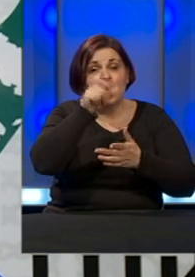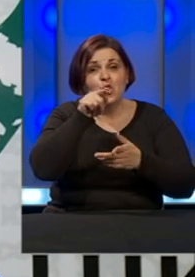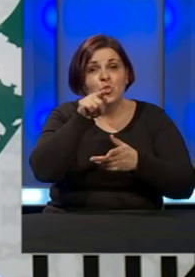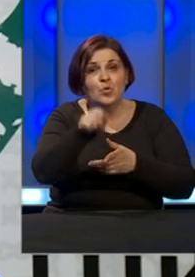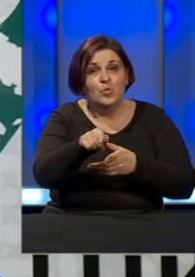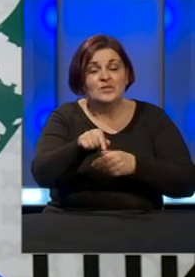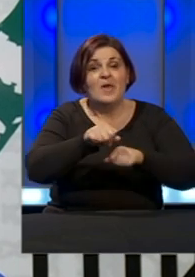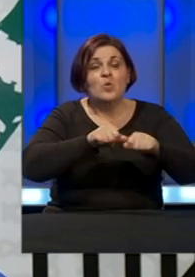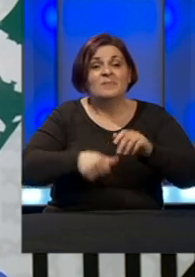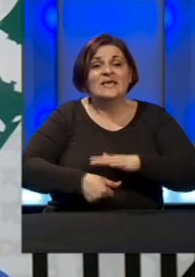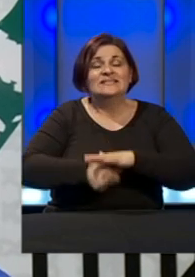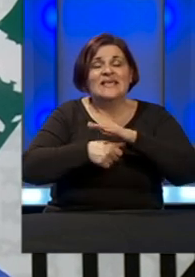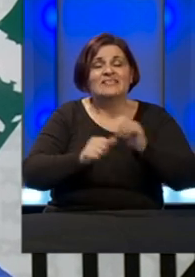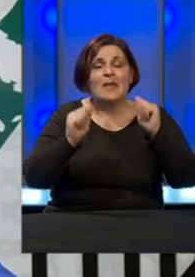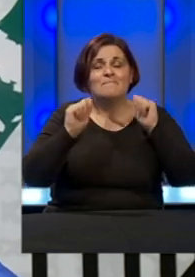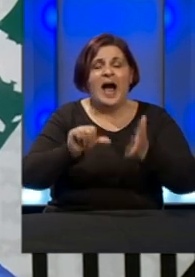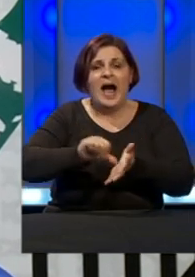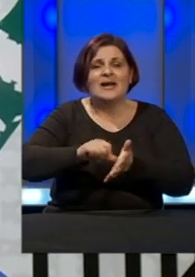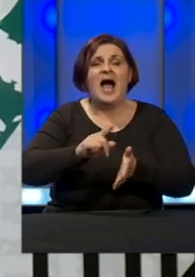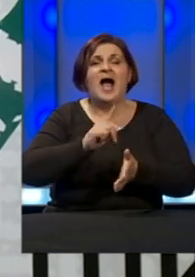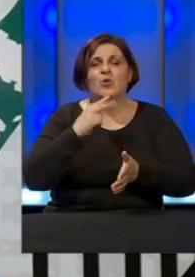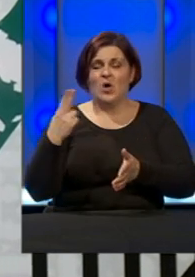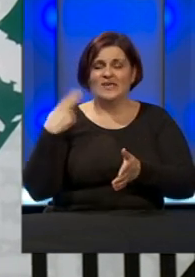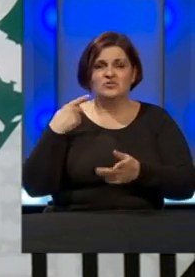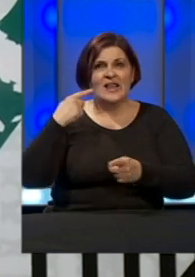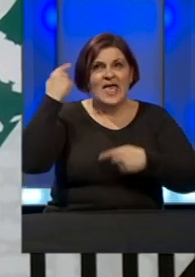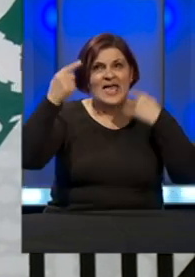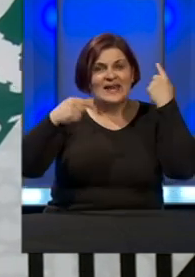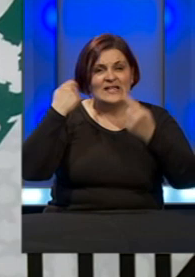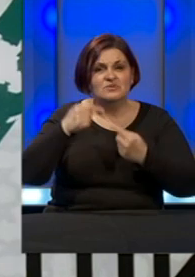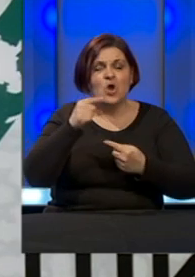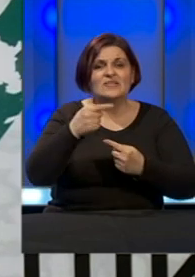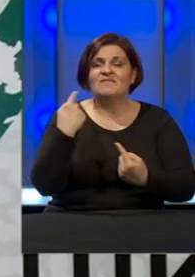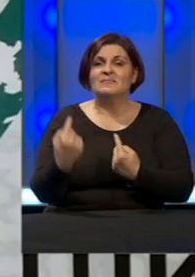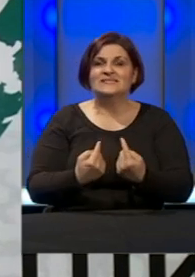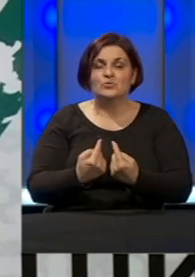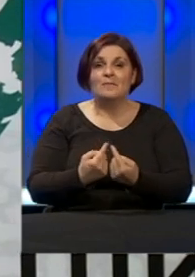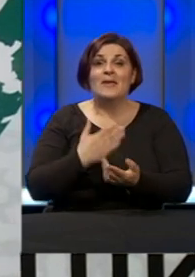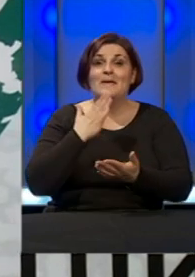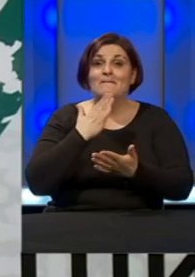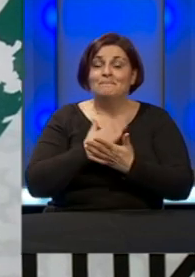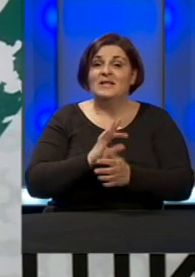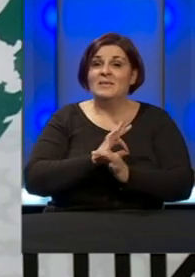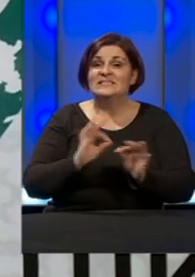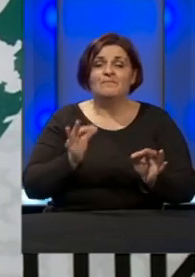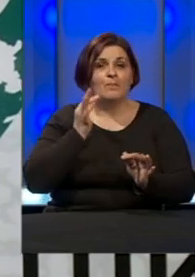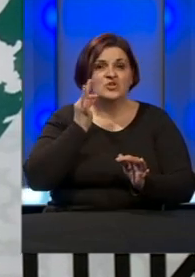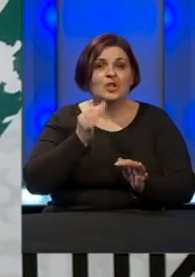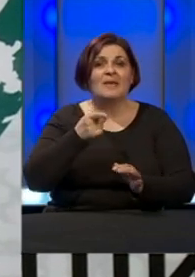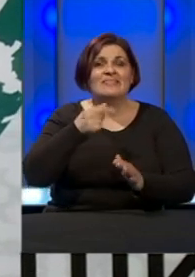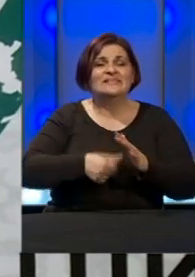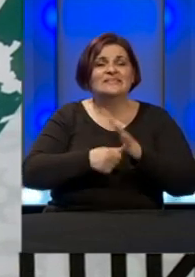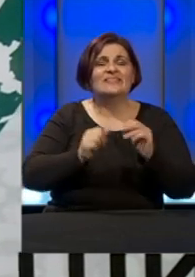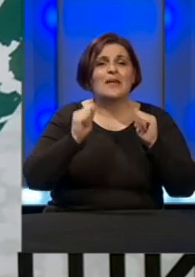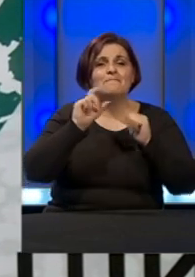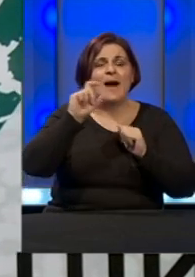i upravi centralne banke koji su nadležni da razmišljaju u takvim situacijama. Bilo bi sasvim korektno da se Centralna